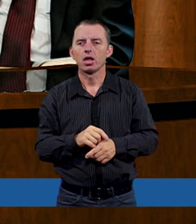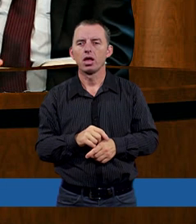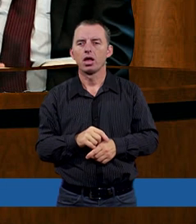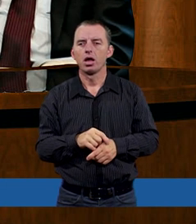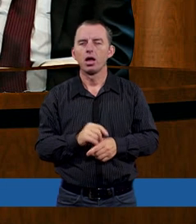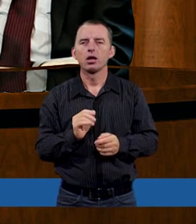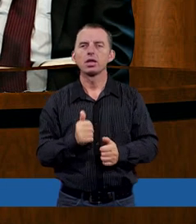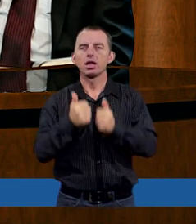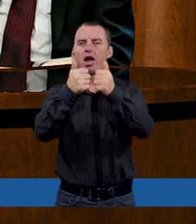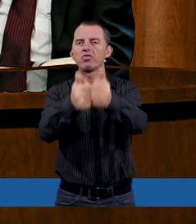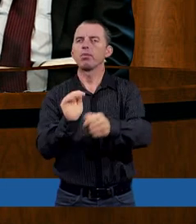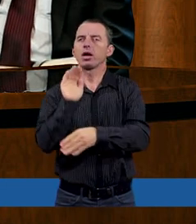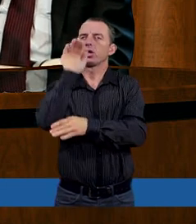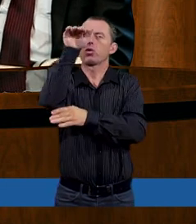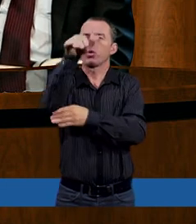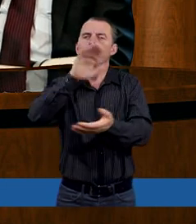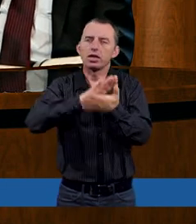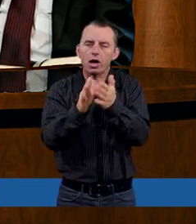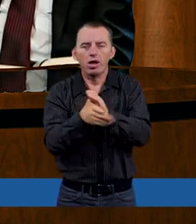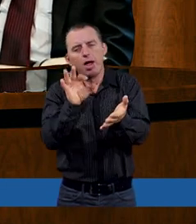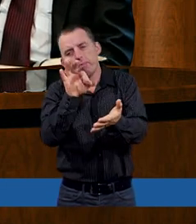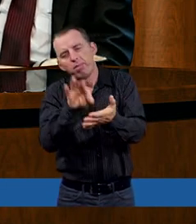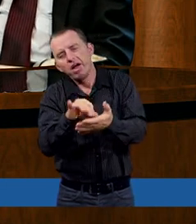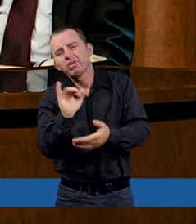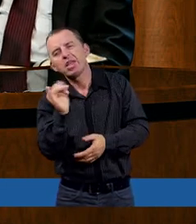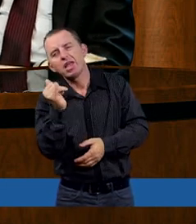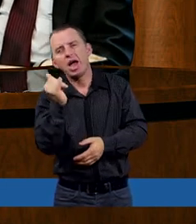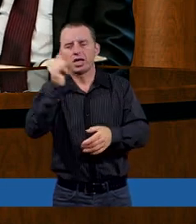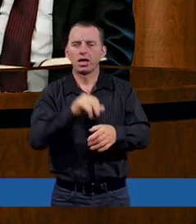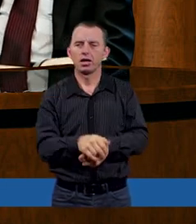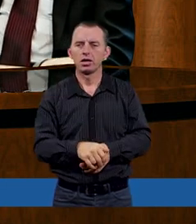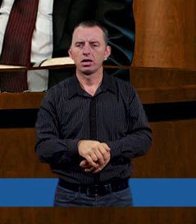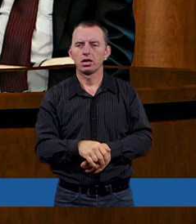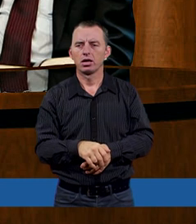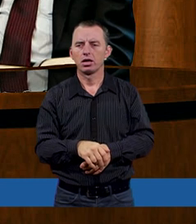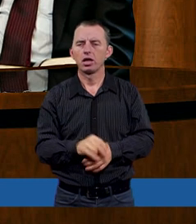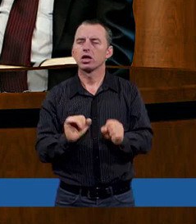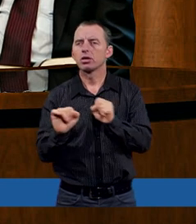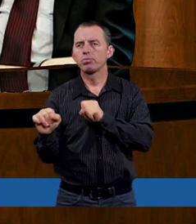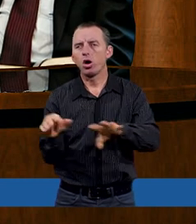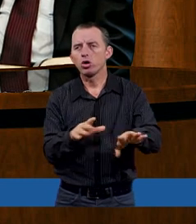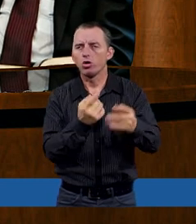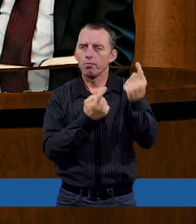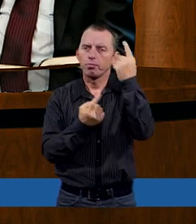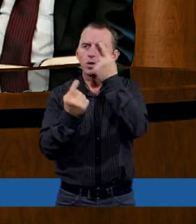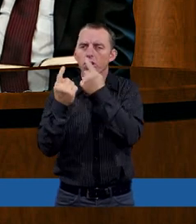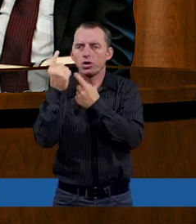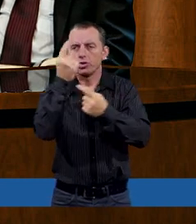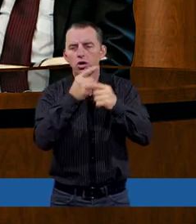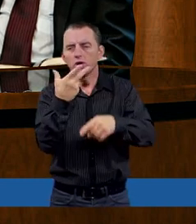Ustawiamy z góry, czy zakładamy pewne jakieś sposób myślenia